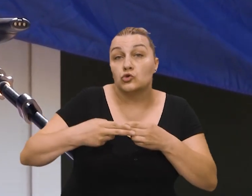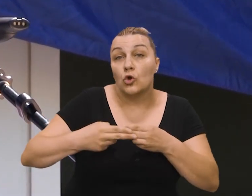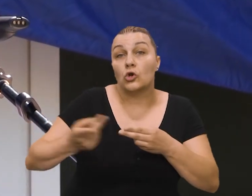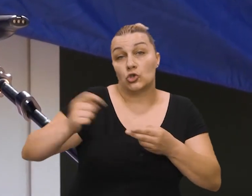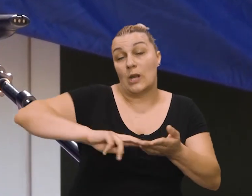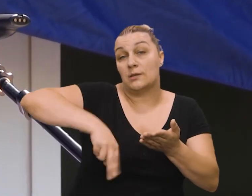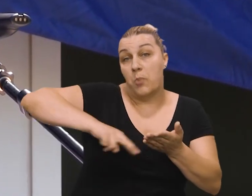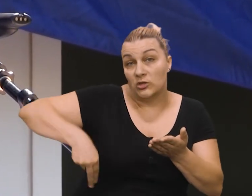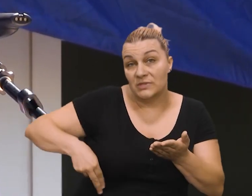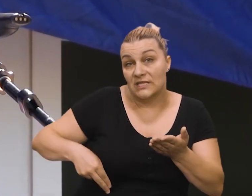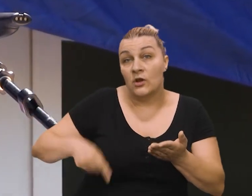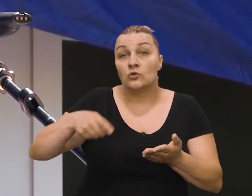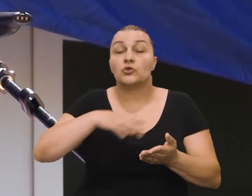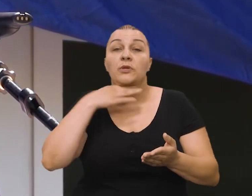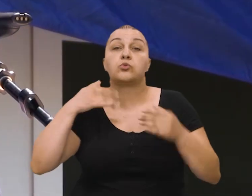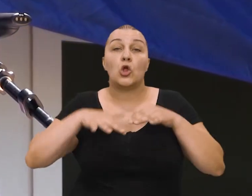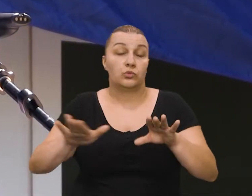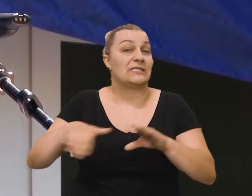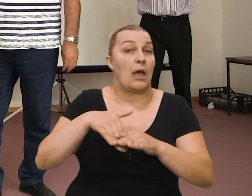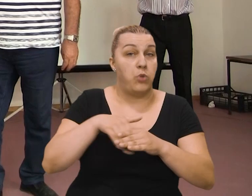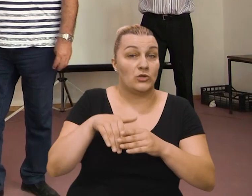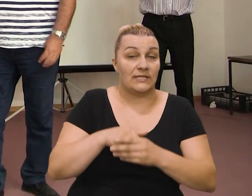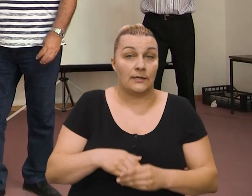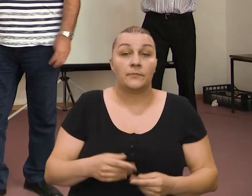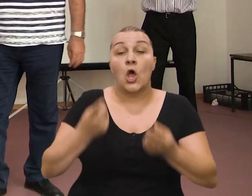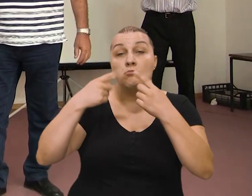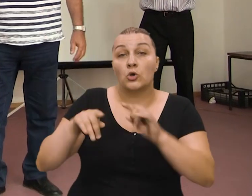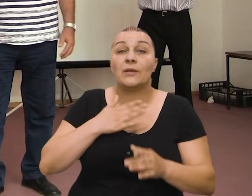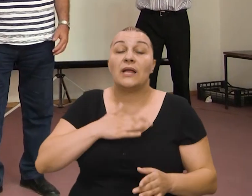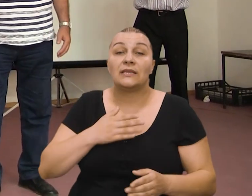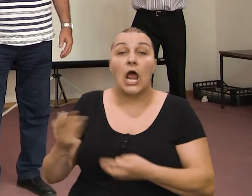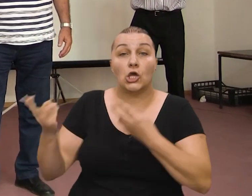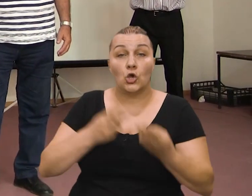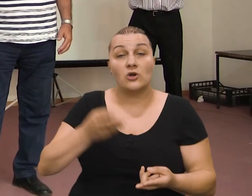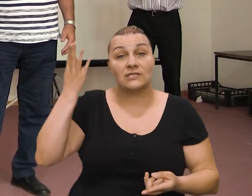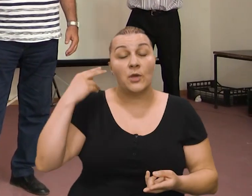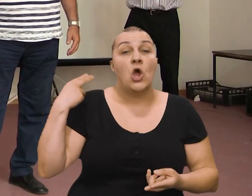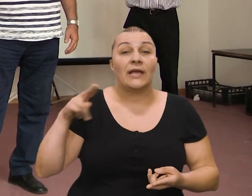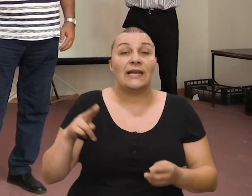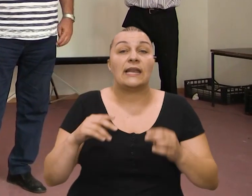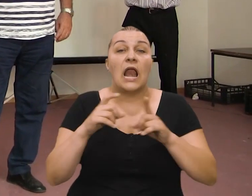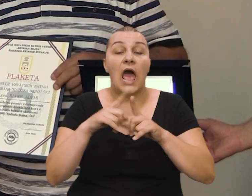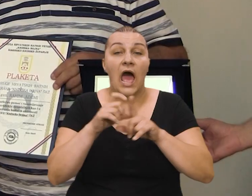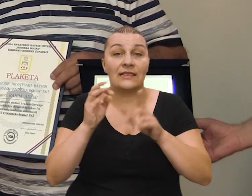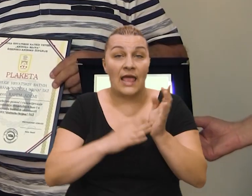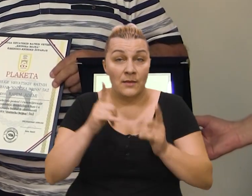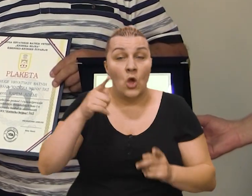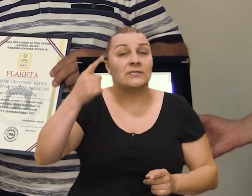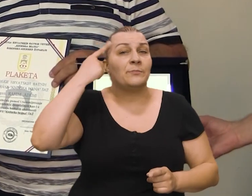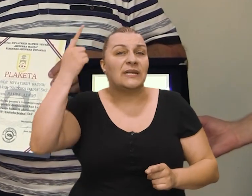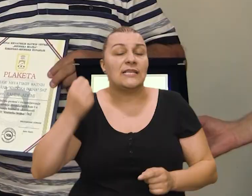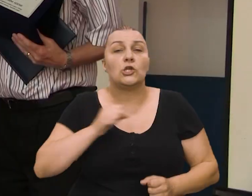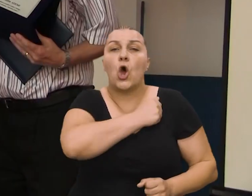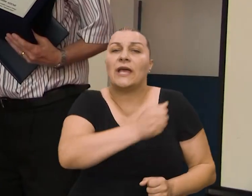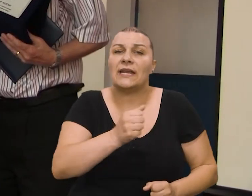Uskoro sredi potpisivanje. Tu će biti ljudi zaposleni. Posebat, ali dragi gost na svečanost je bio general Hrvatske vojske Rahim Ademi, koji se